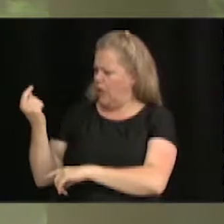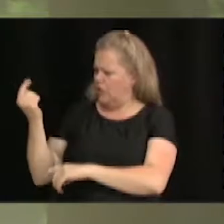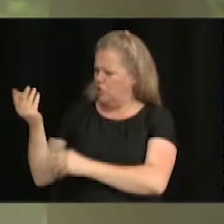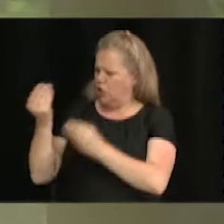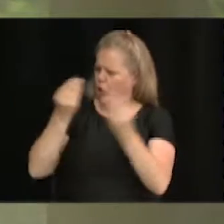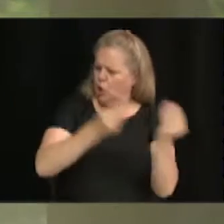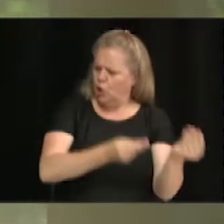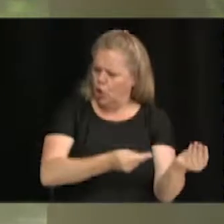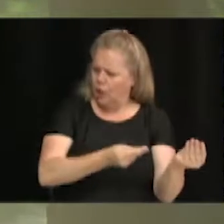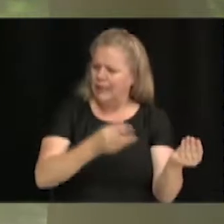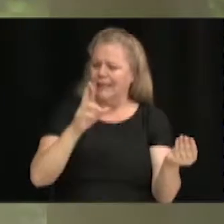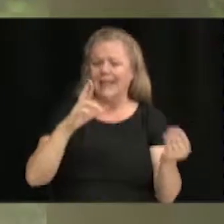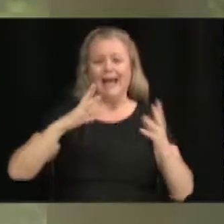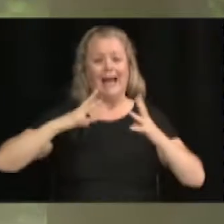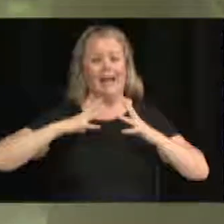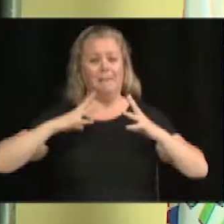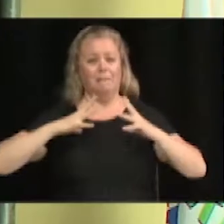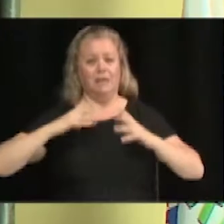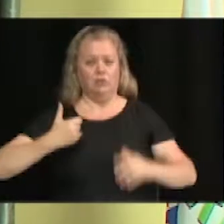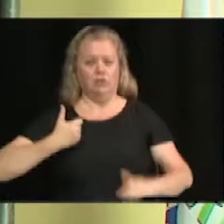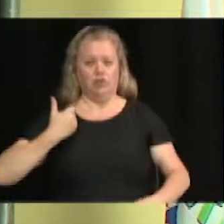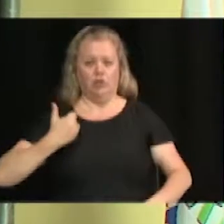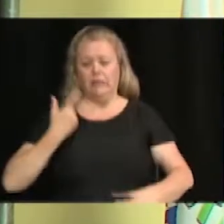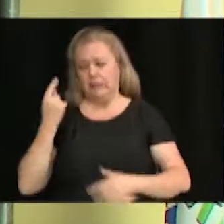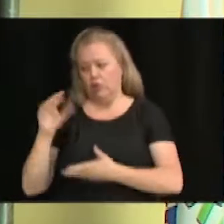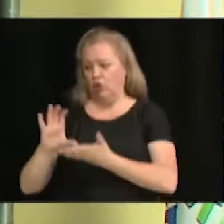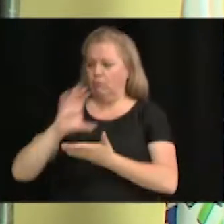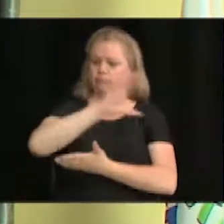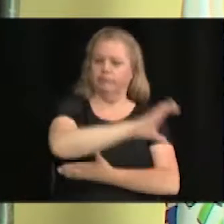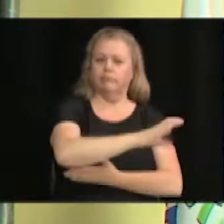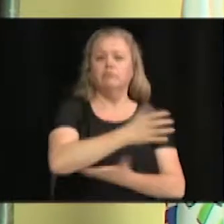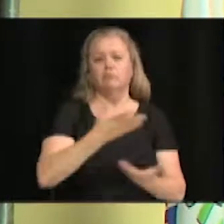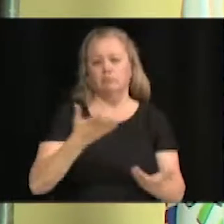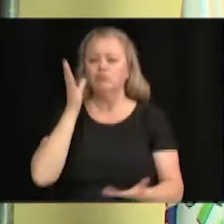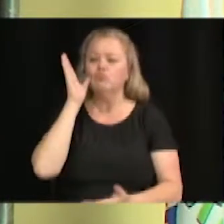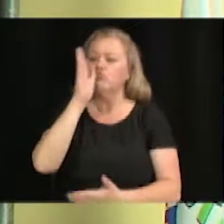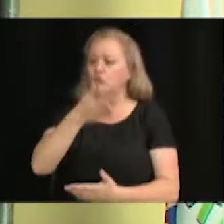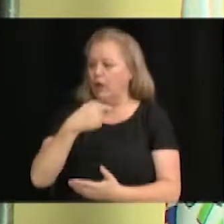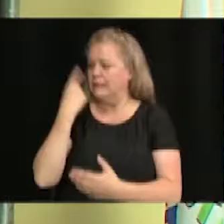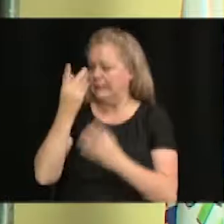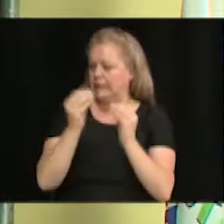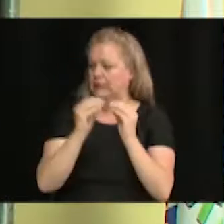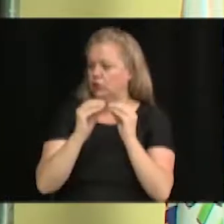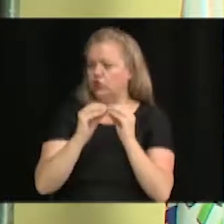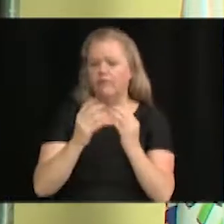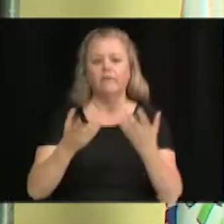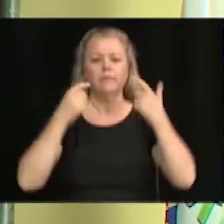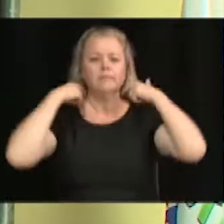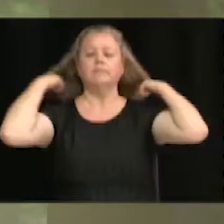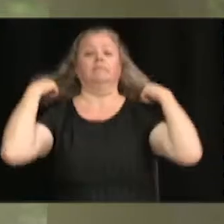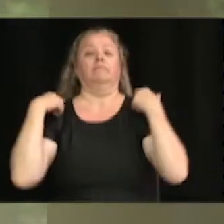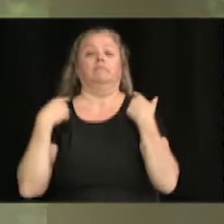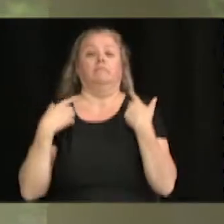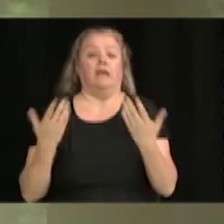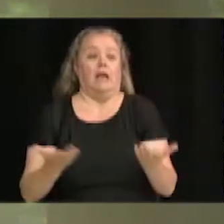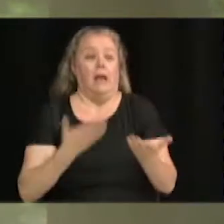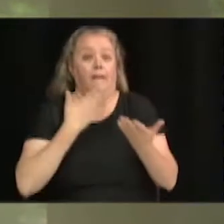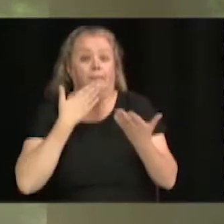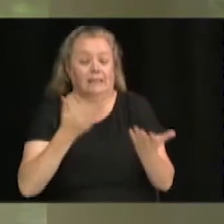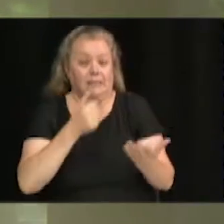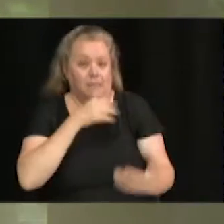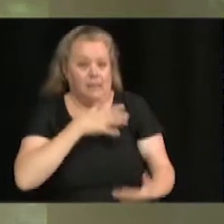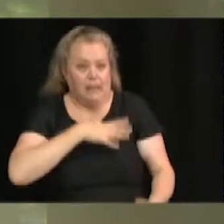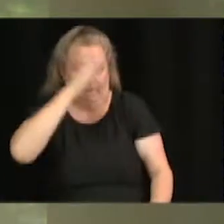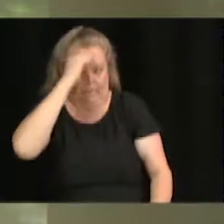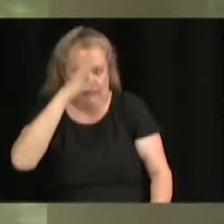Répigeunesse. Répigeunesse qui va bénéficier également de retombées grâce à la cause. Bravo. Merci. Bravo à vous. Alors, merci, mesdames et